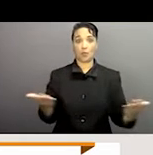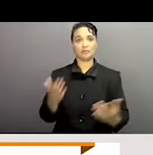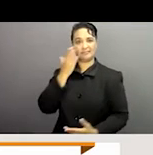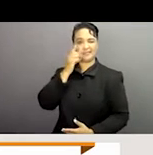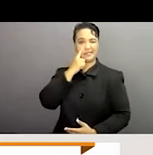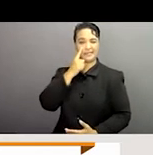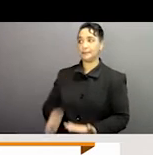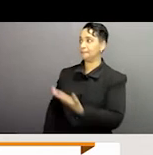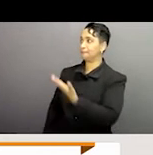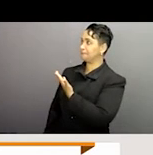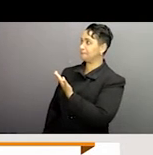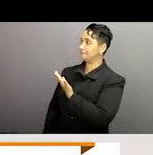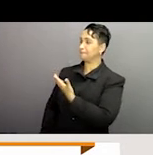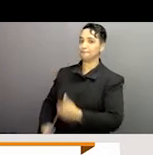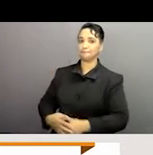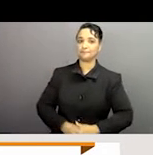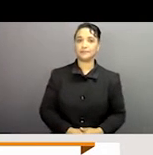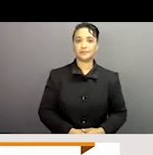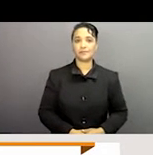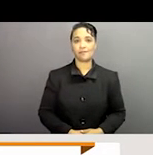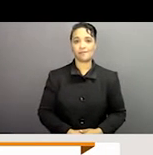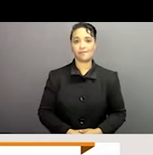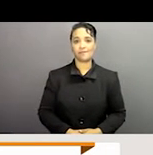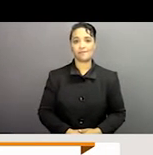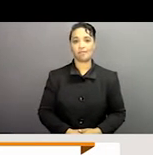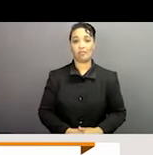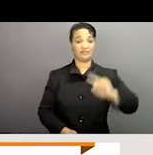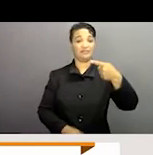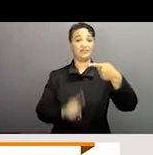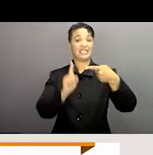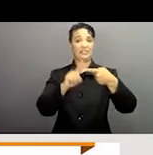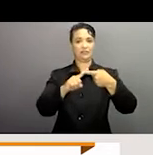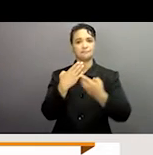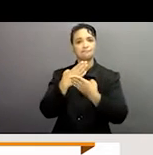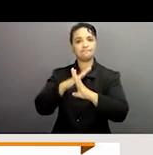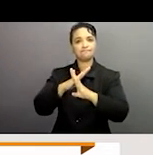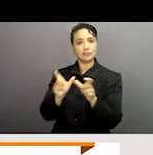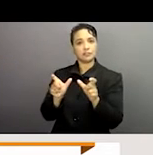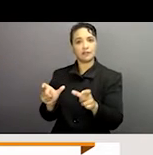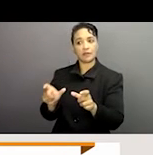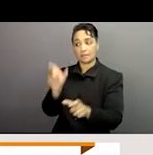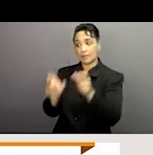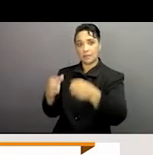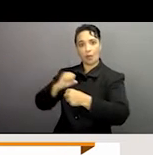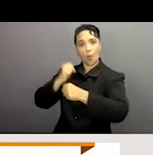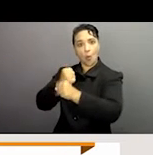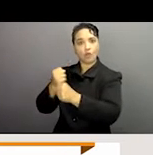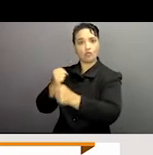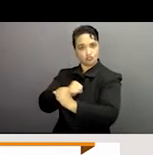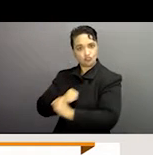cruciaux, comme vous l'avez vu sur l'écran. Donc, les majeurs sur les actions en esclavage, la protection des victimes,